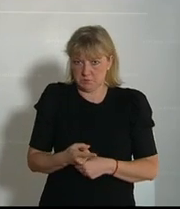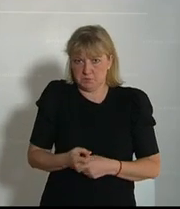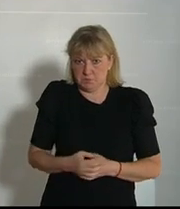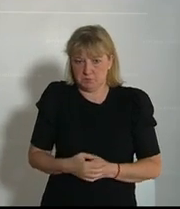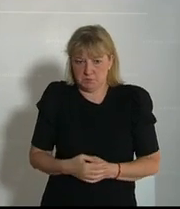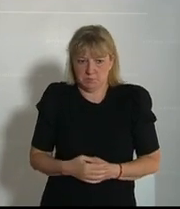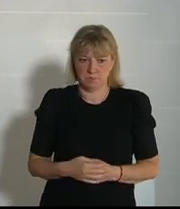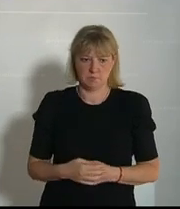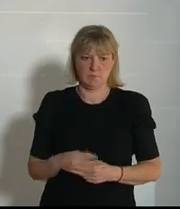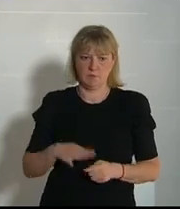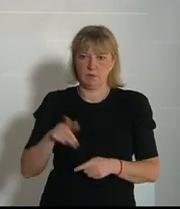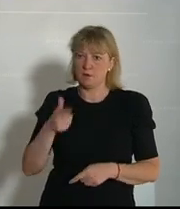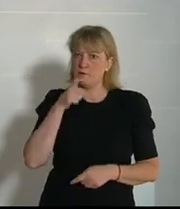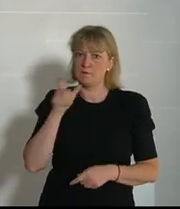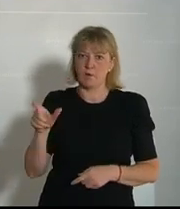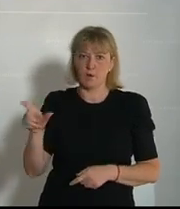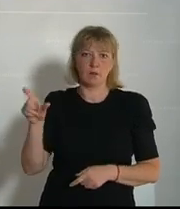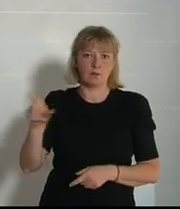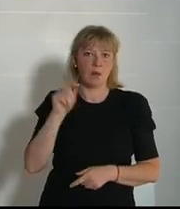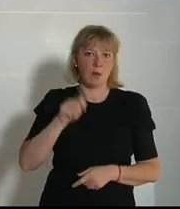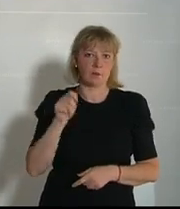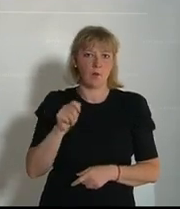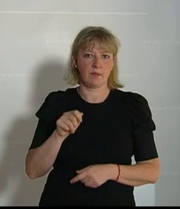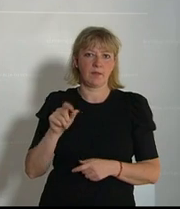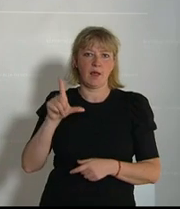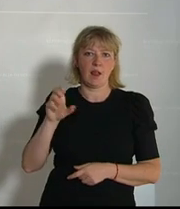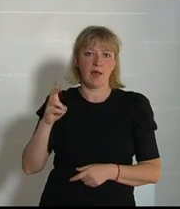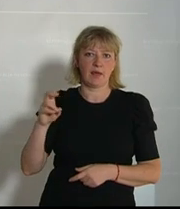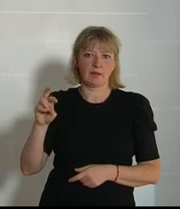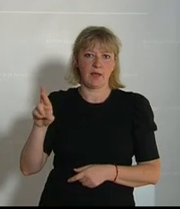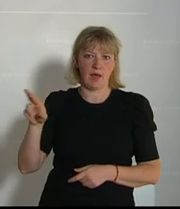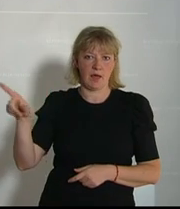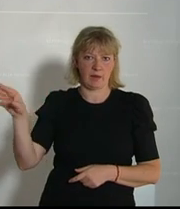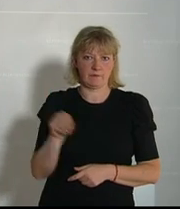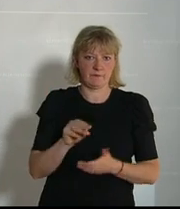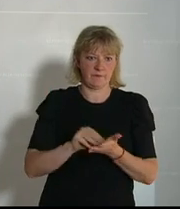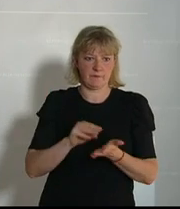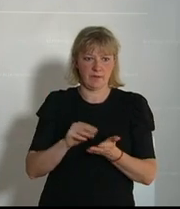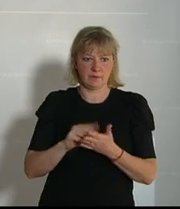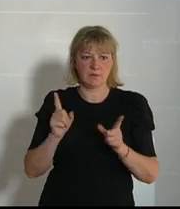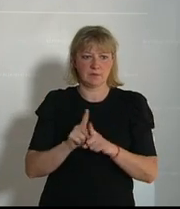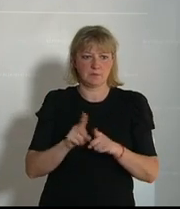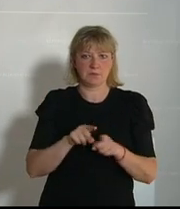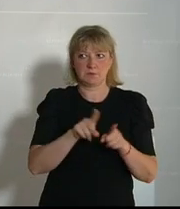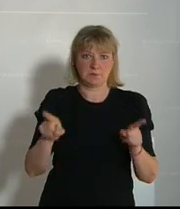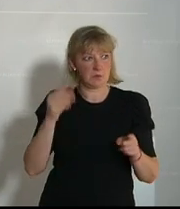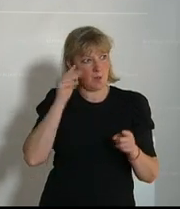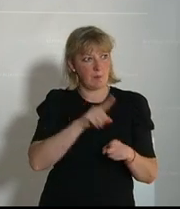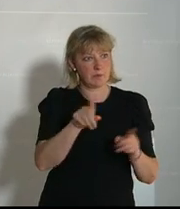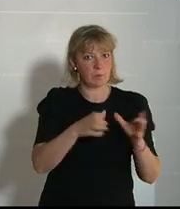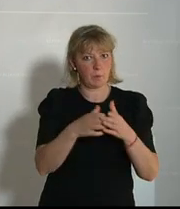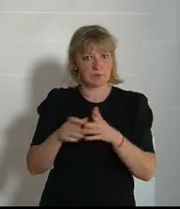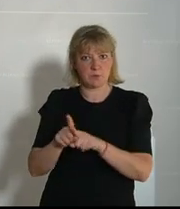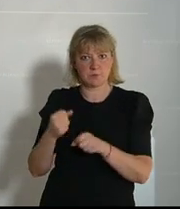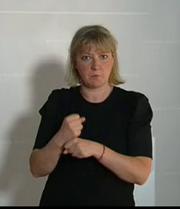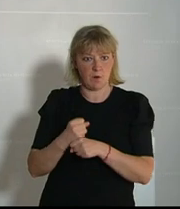Wenn Sie die Worte vom Abgeordneten Lercher, dass er gern das Gleiche für die anderen Gruppen hätte, nämlich